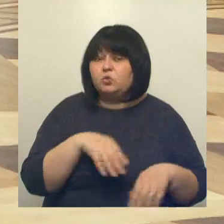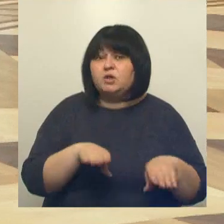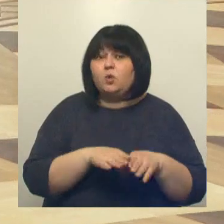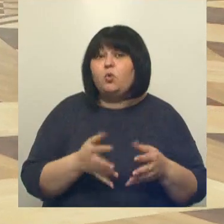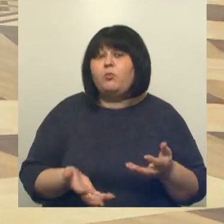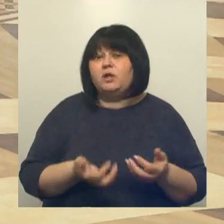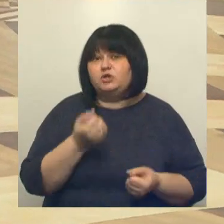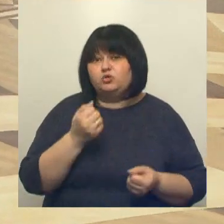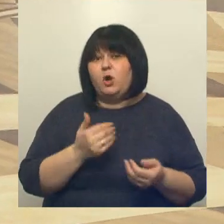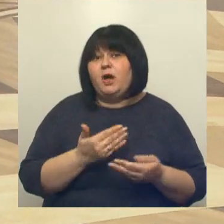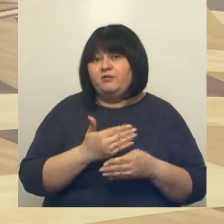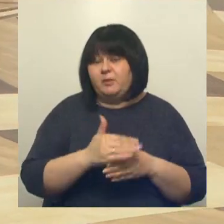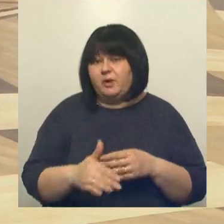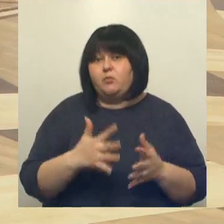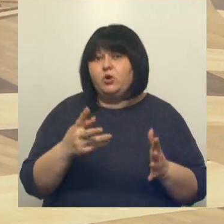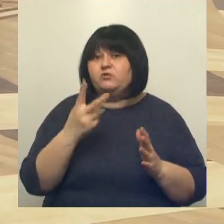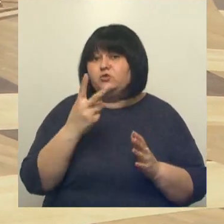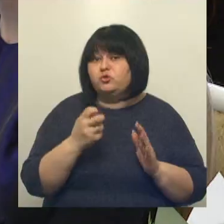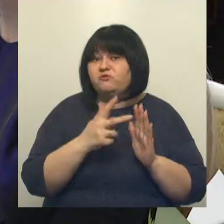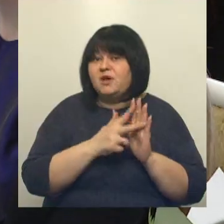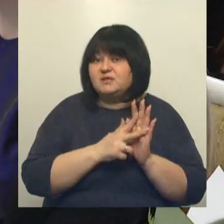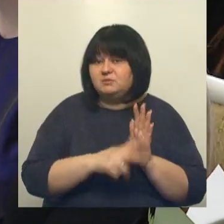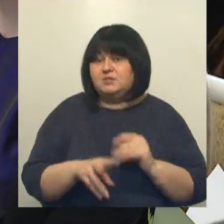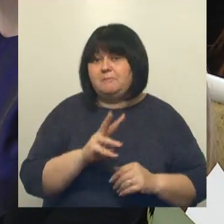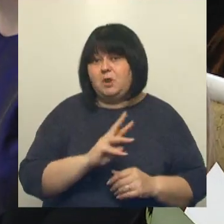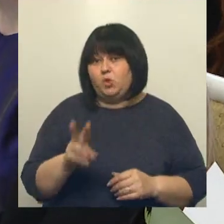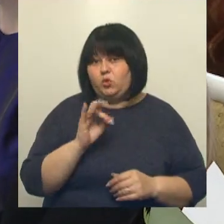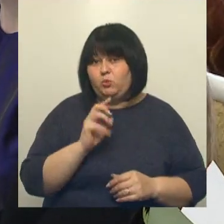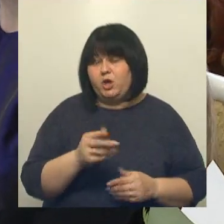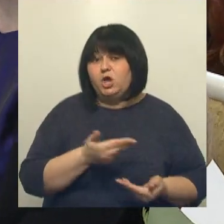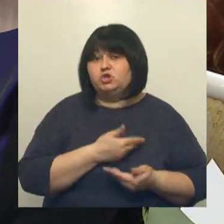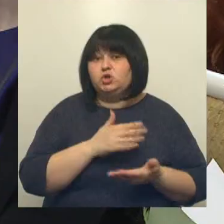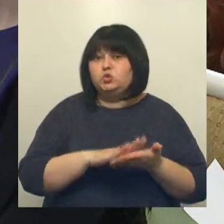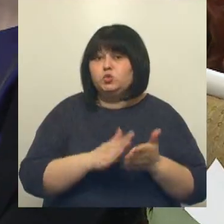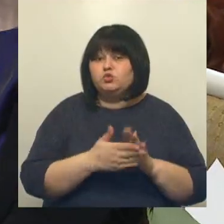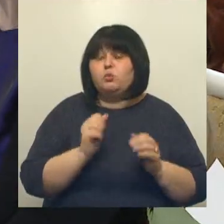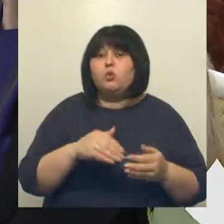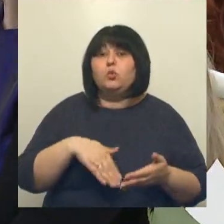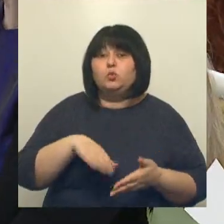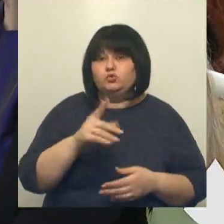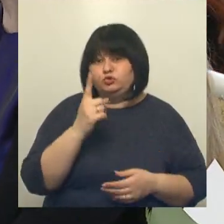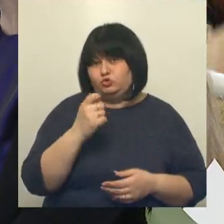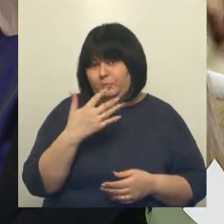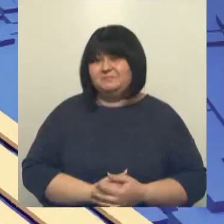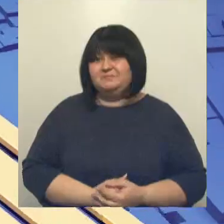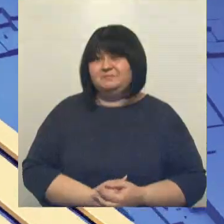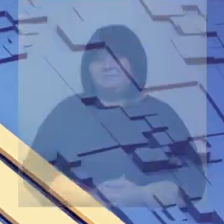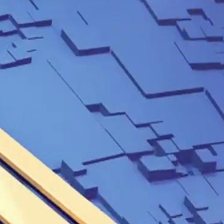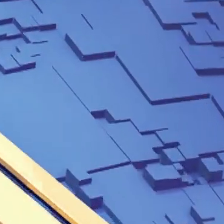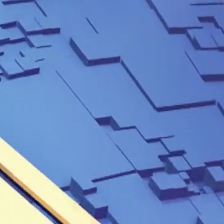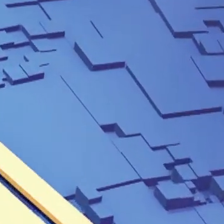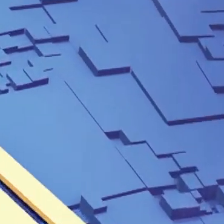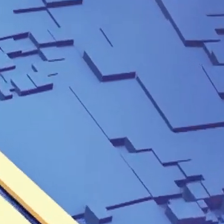поддержку направят более 280 миллионов рублей. Жилищные условия смогут улучшить 150 семей региона.